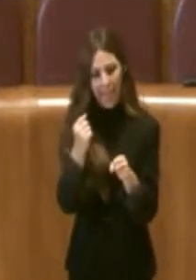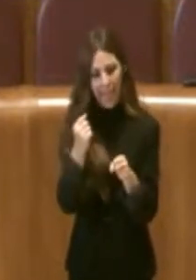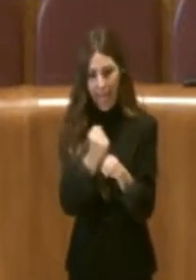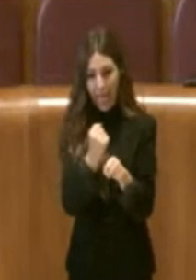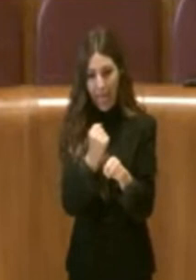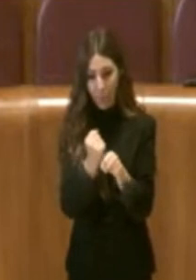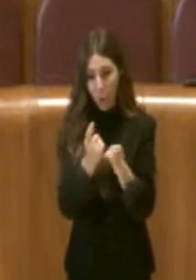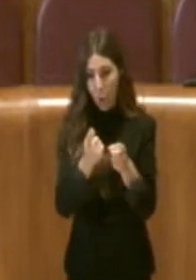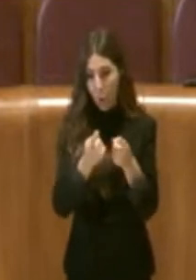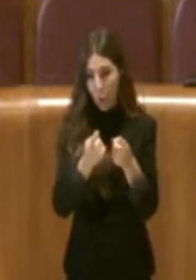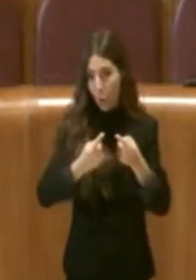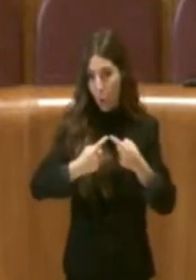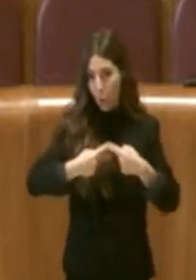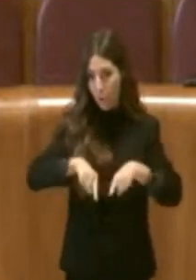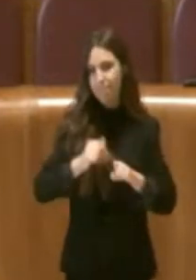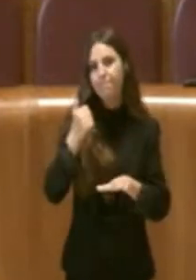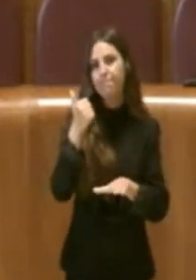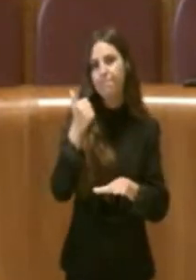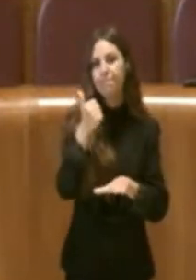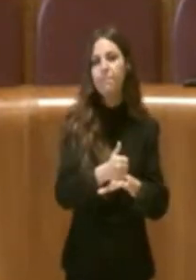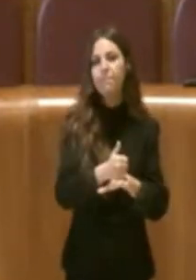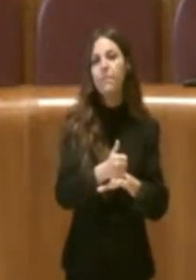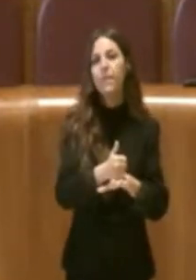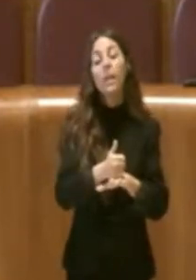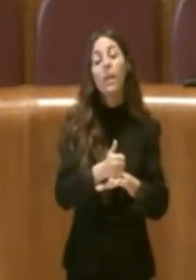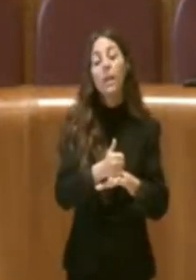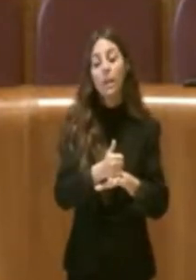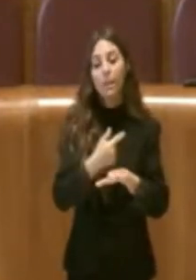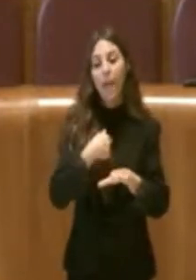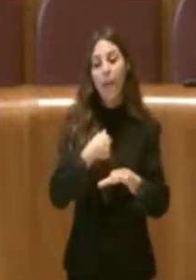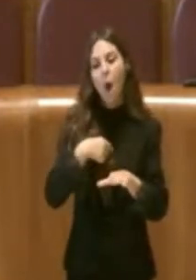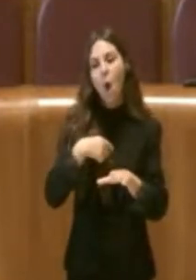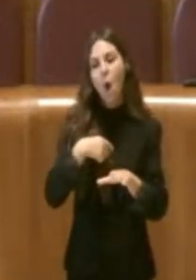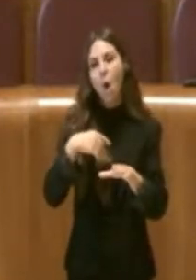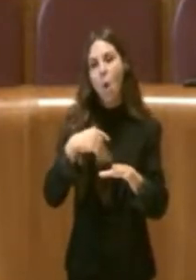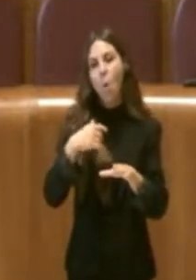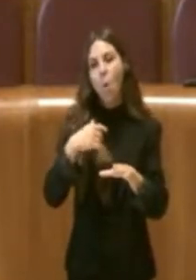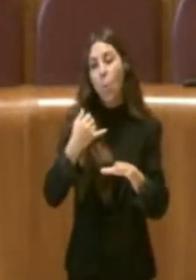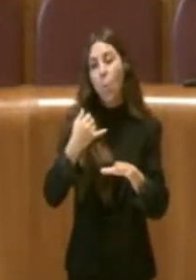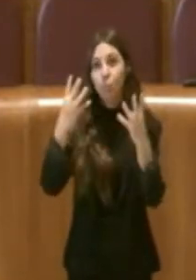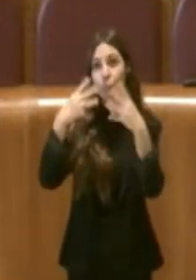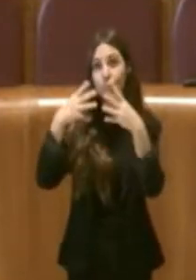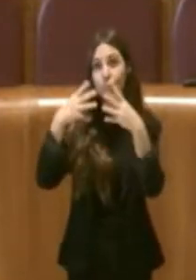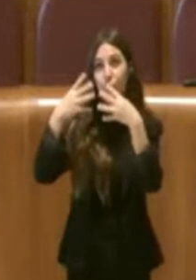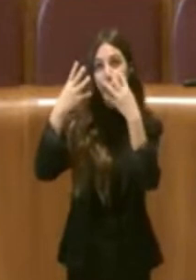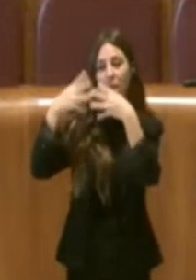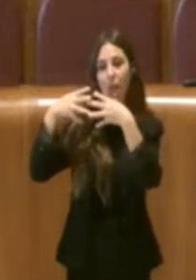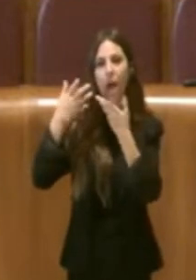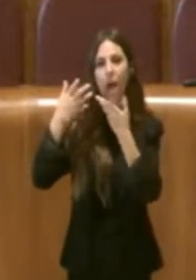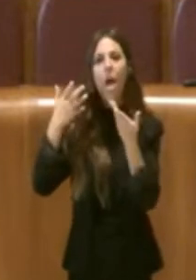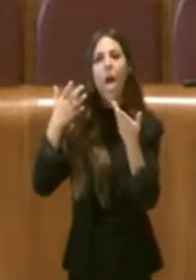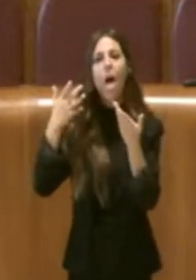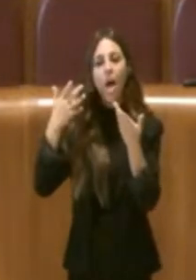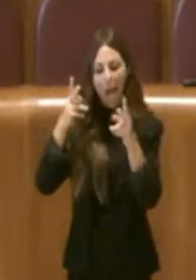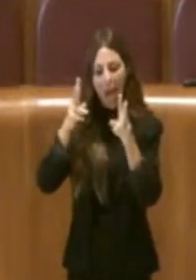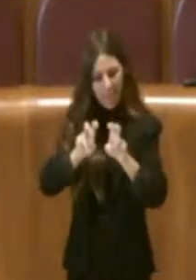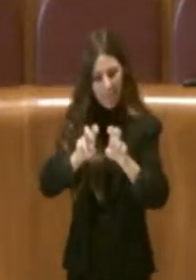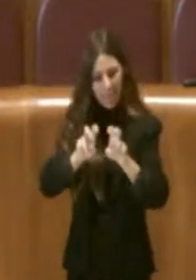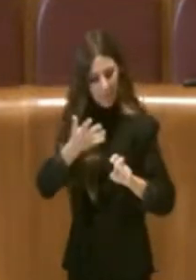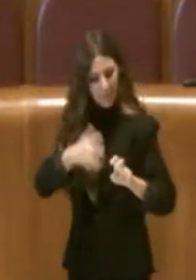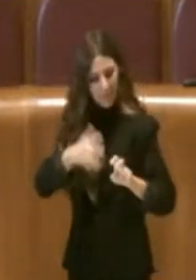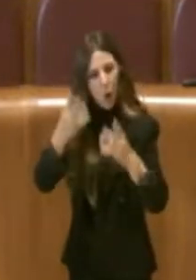Capitolina. Quello che è la conclusione ragionata di questa analisi